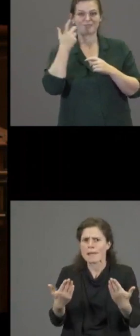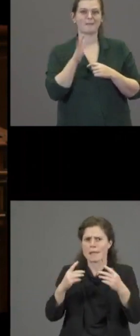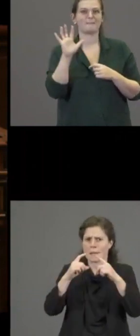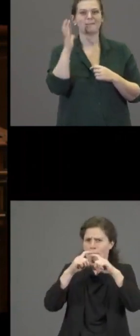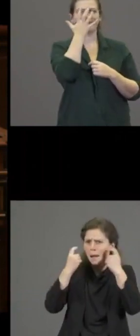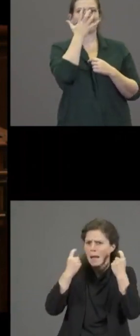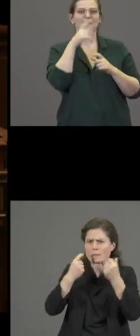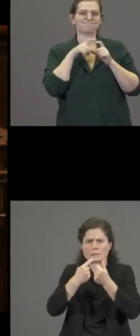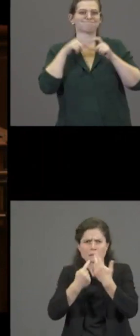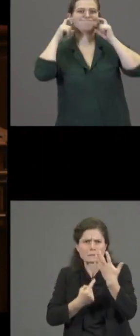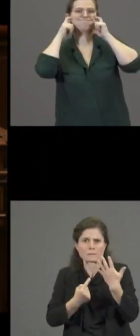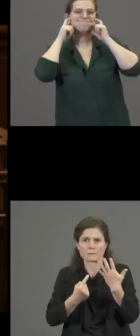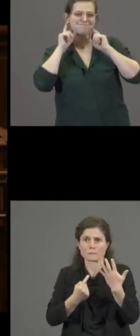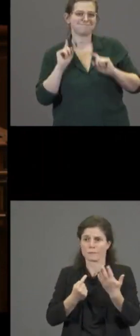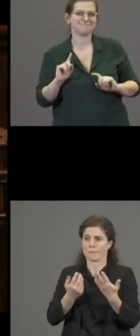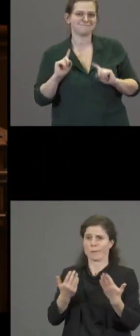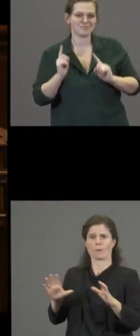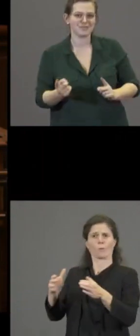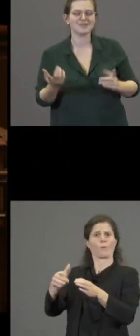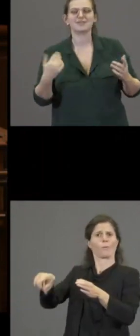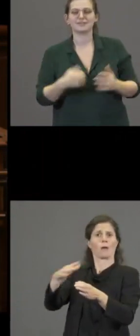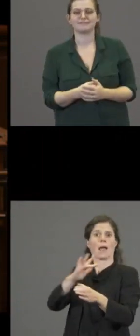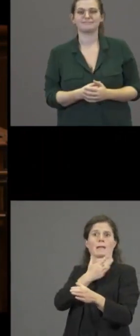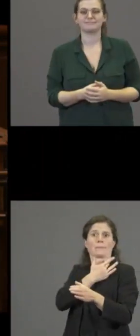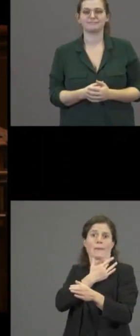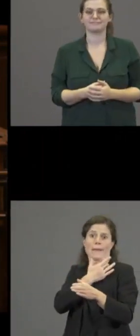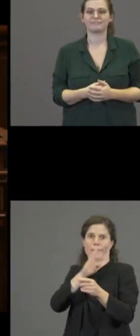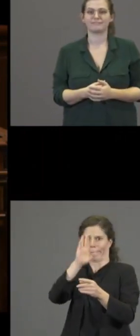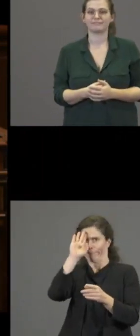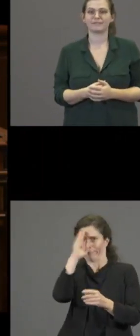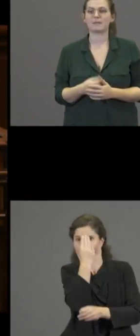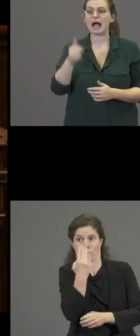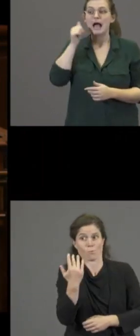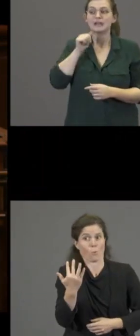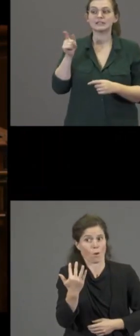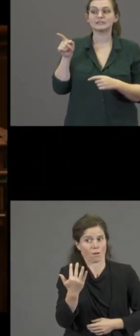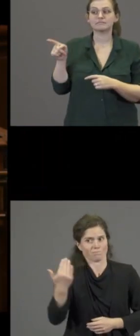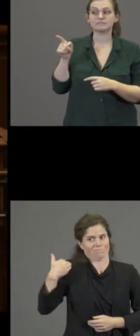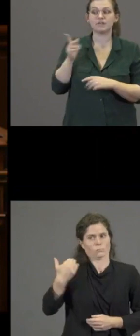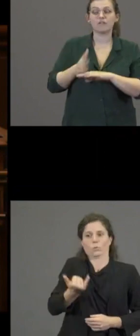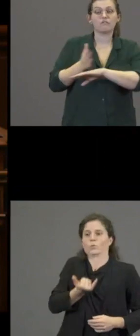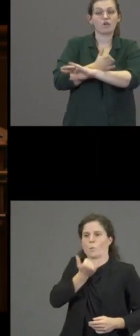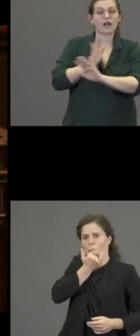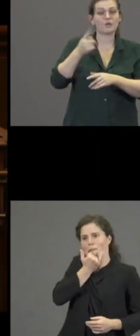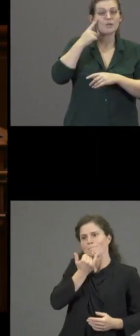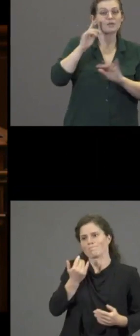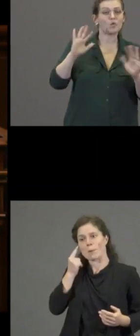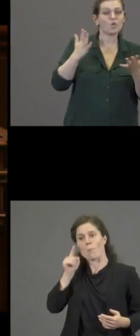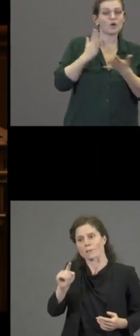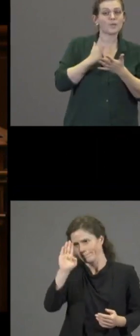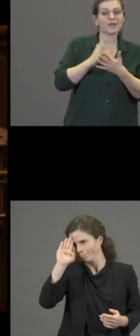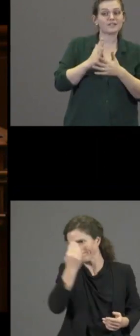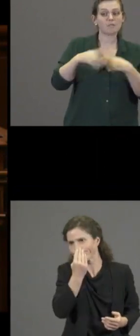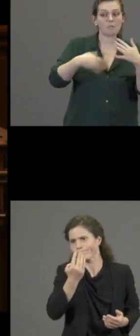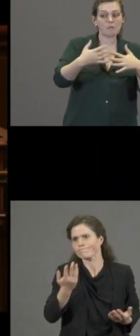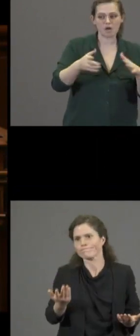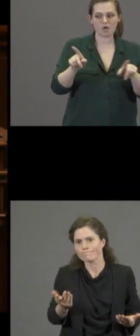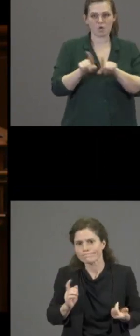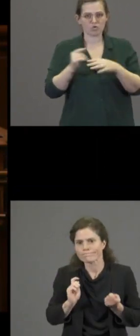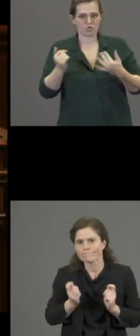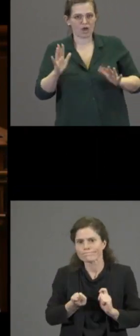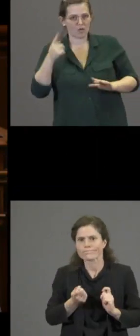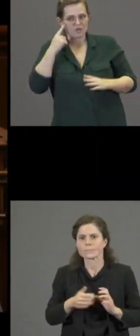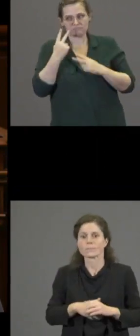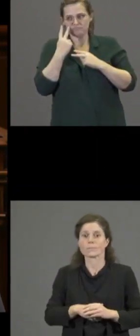zich vergist hebben, meneer de premier, noemt men dat voortschrijdend inzicht. En als de bevolking slachtoffer is van het beleid, hebben ze blijkbaar